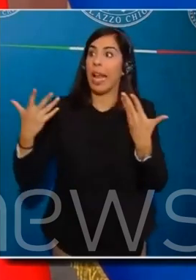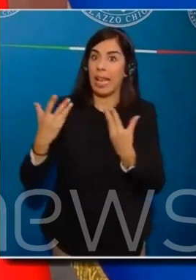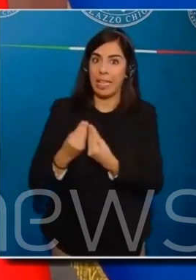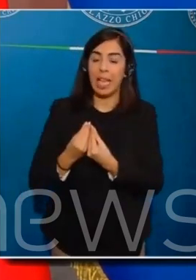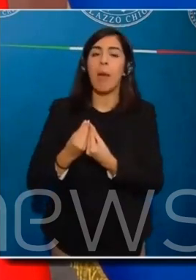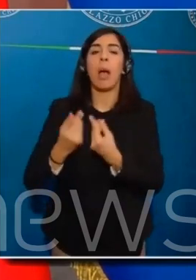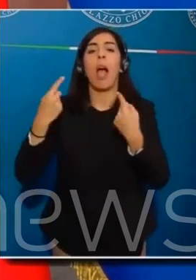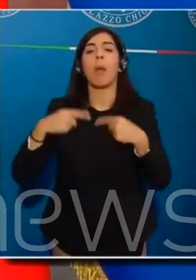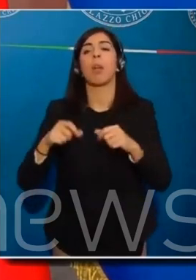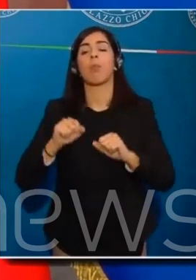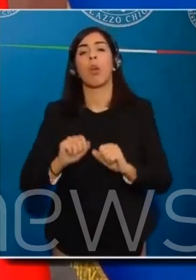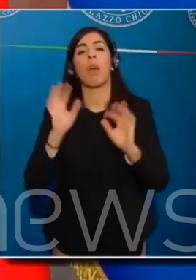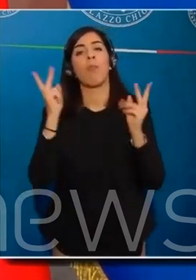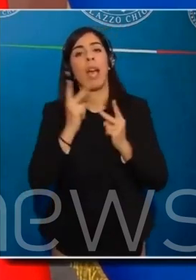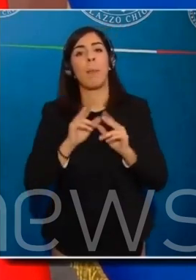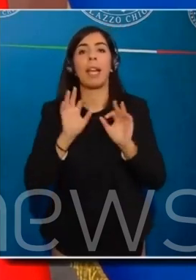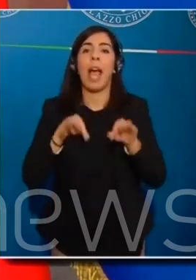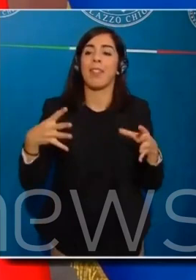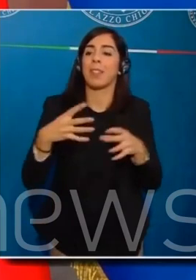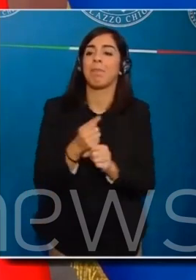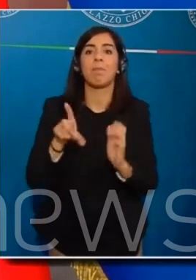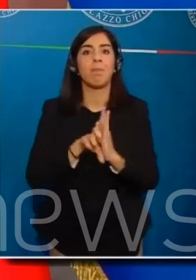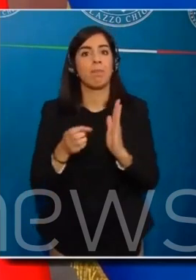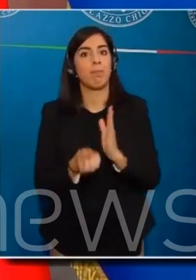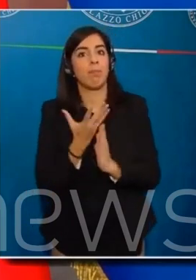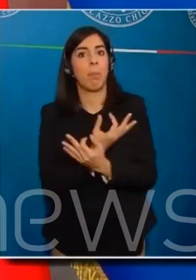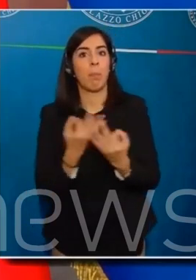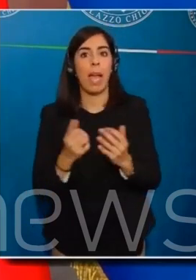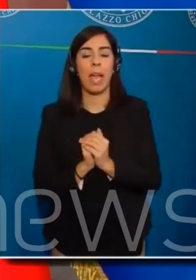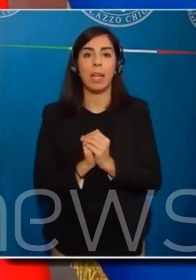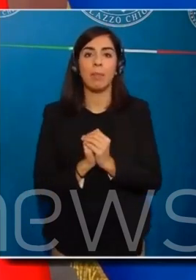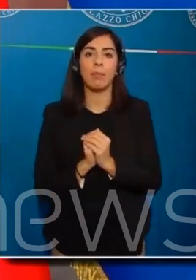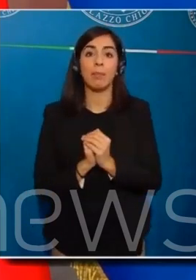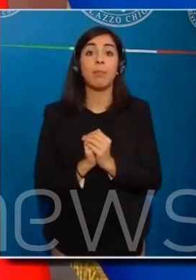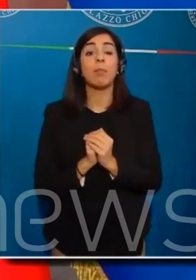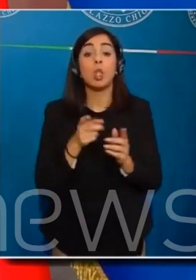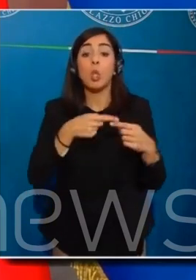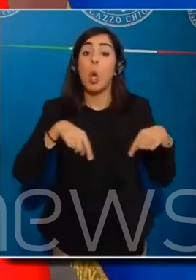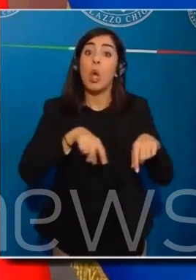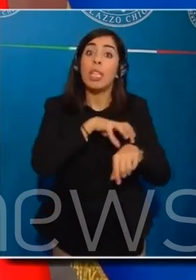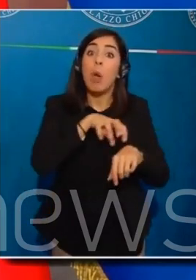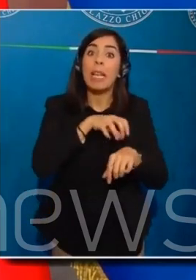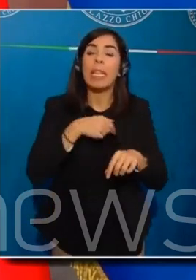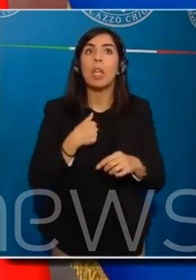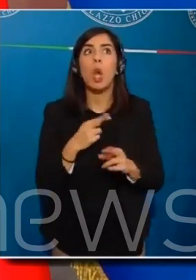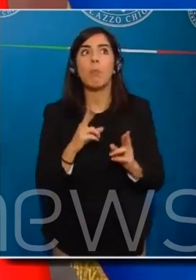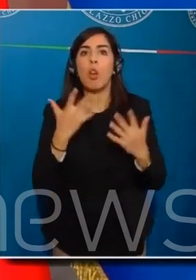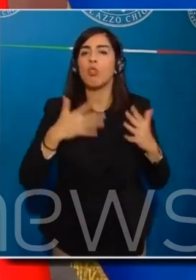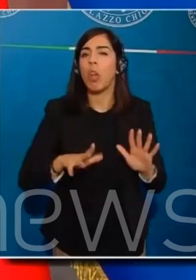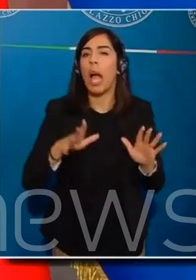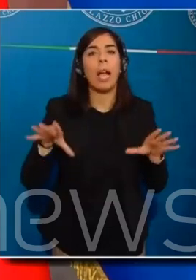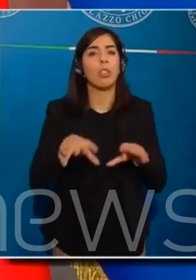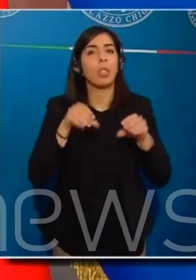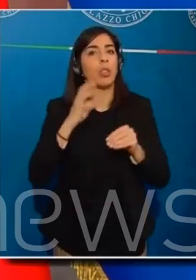quanto prima a una sintesi. Io vorrei andare in Consiglio dei Ministri già in prossimità dopo i primi giorni di gennaio,